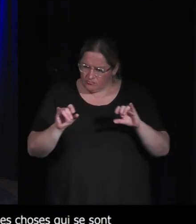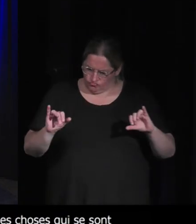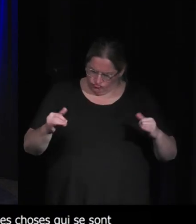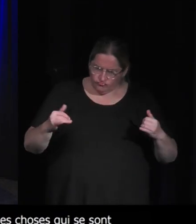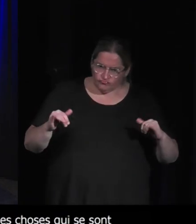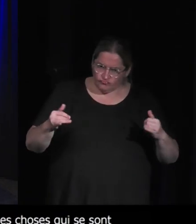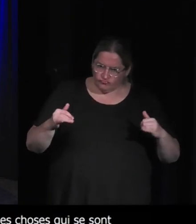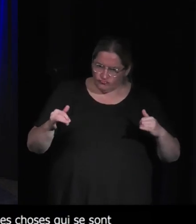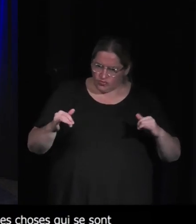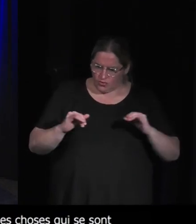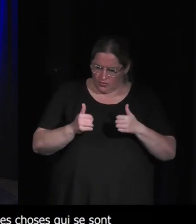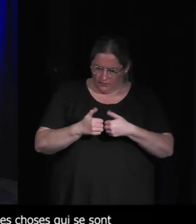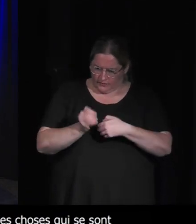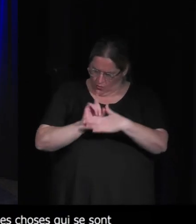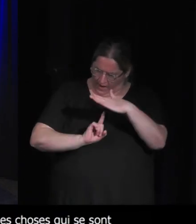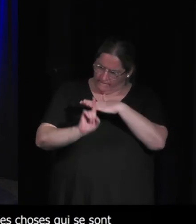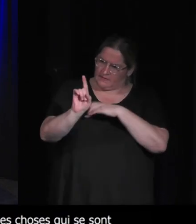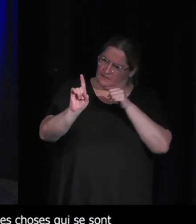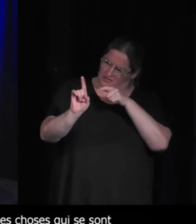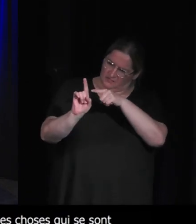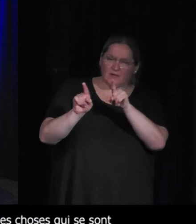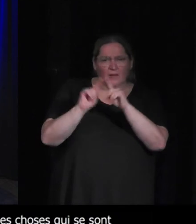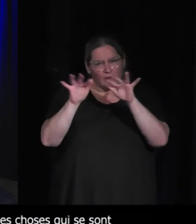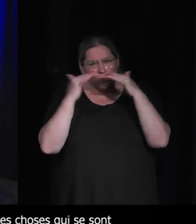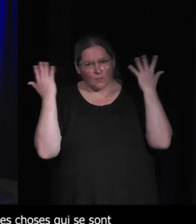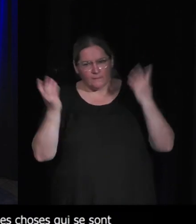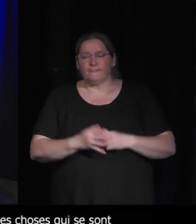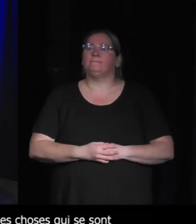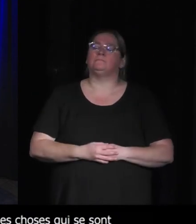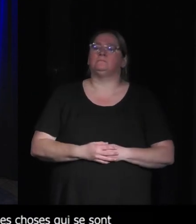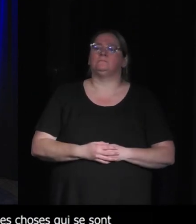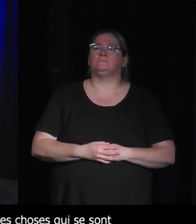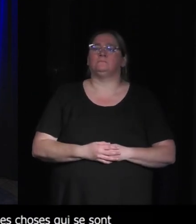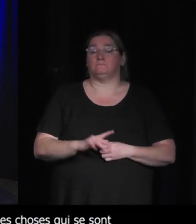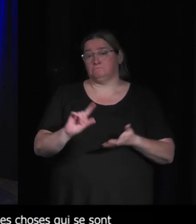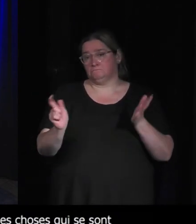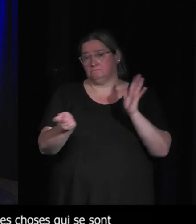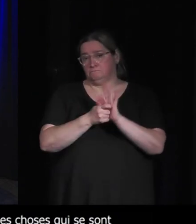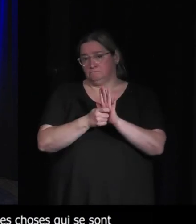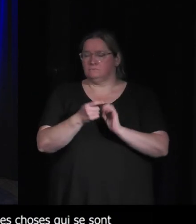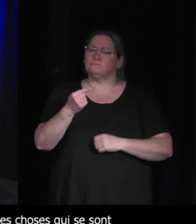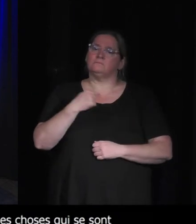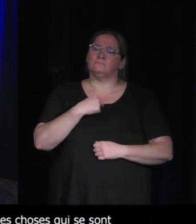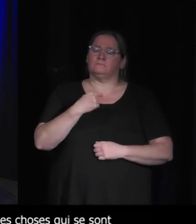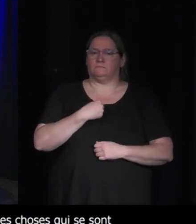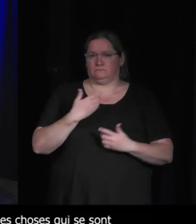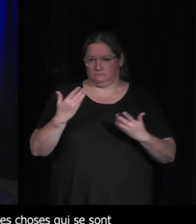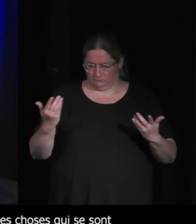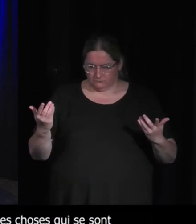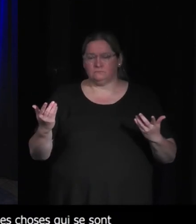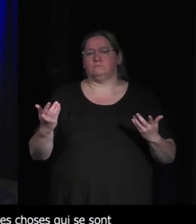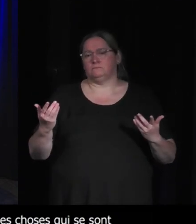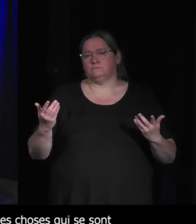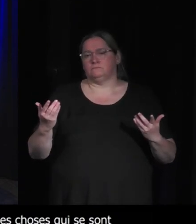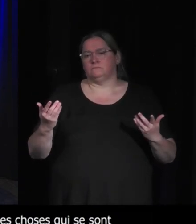des avatars est-ce que moi quand j'ai fait le scan pour préparer un peu et me mettre à jour sur des aspects